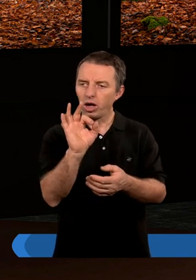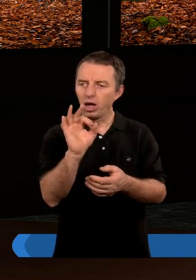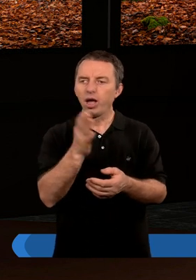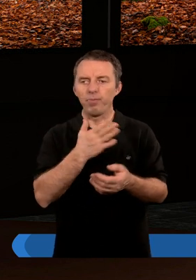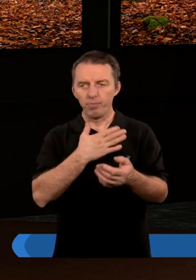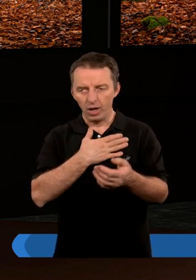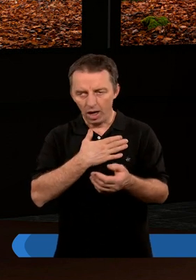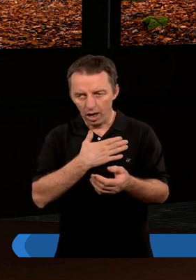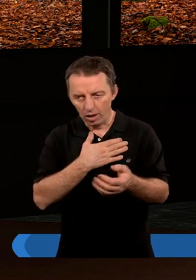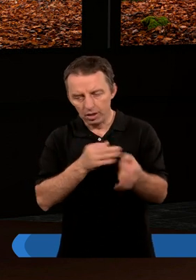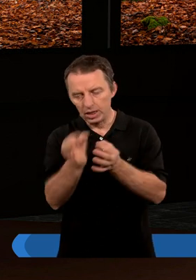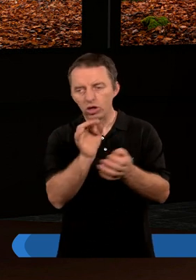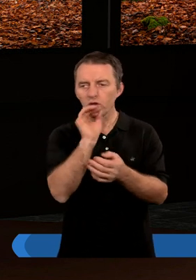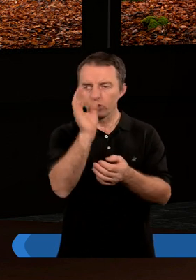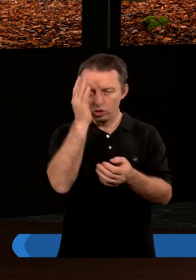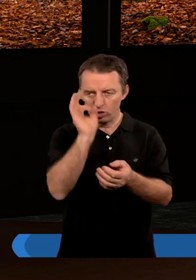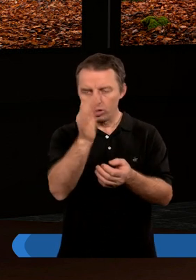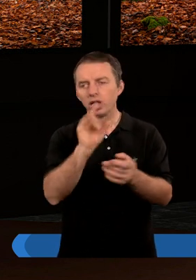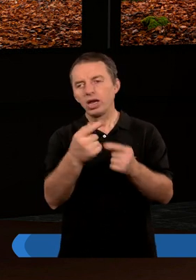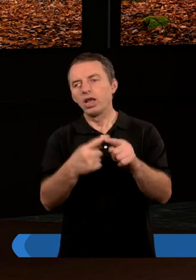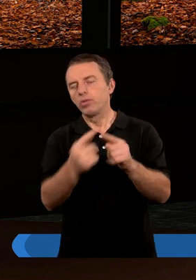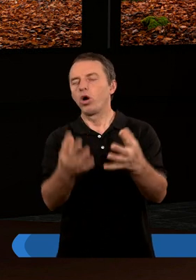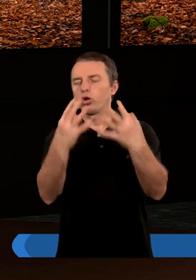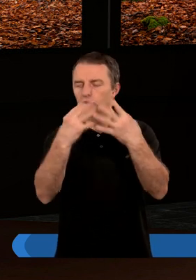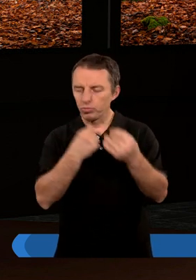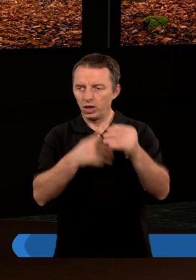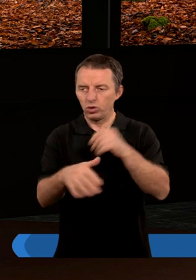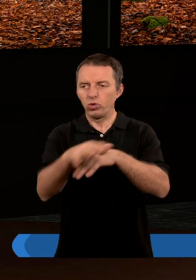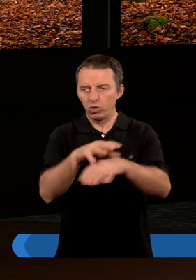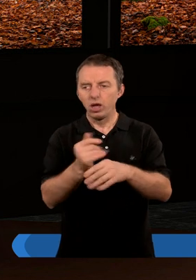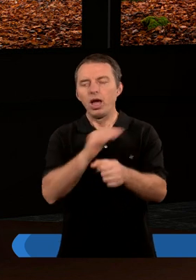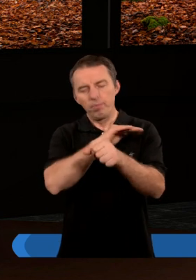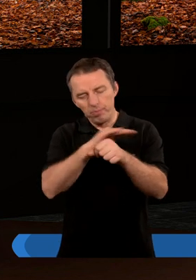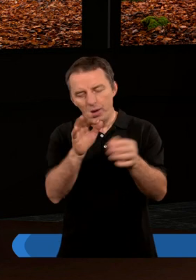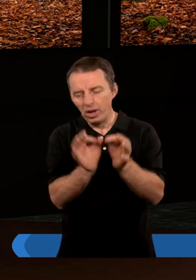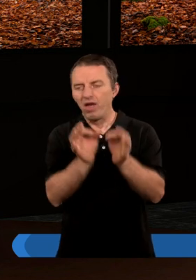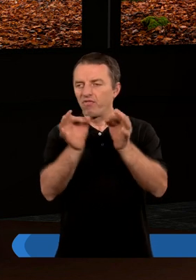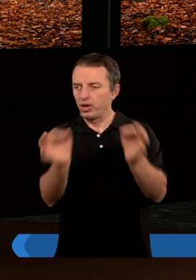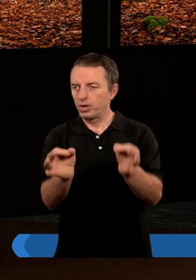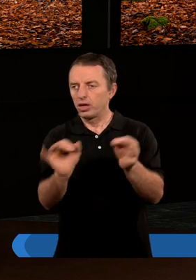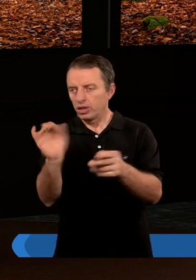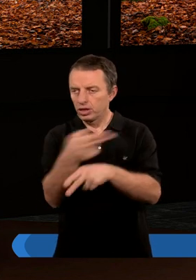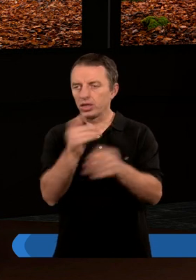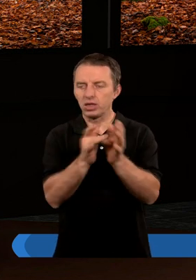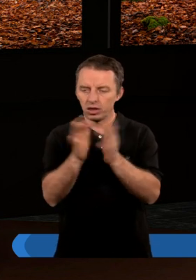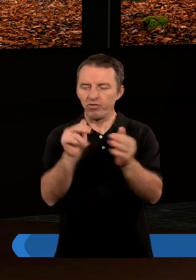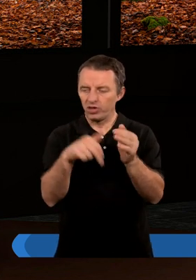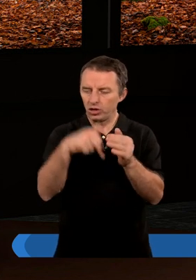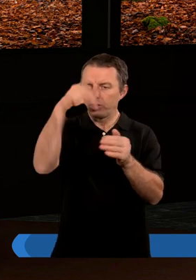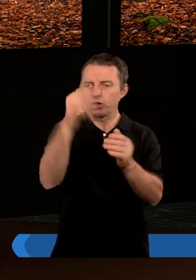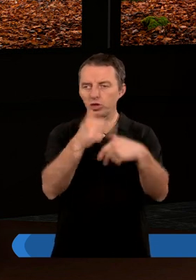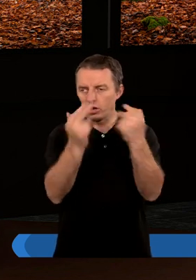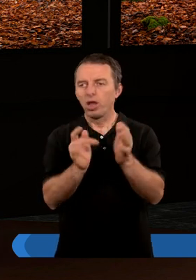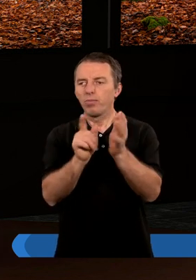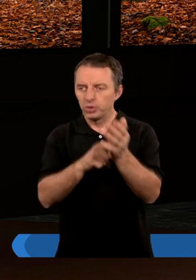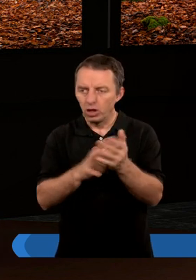bo znamy jego historię dosyć dobrze. Zanim otrzymano Ducha Świętego w takim pełnym wymiarze, po tym jak Jezus Chrystus wstąpił do nieba,